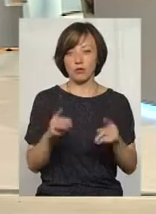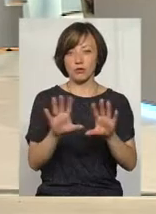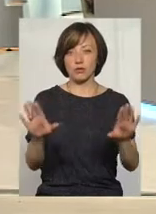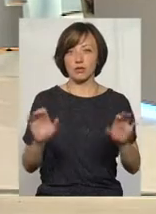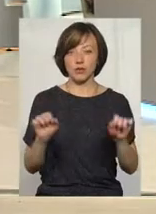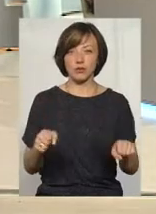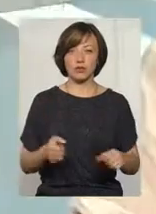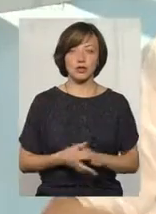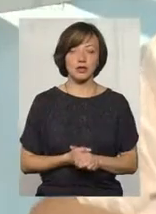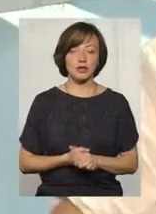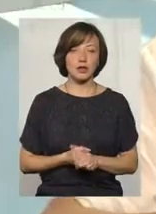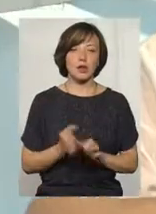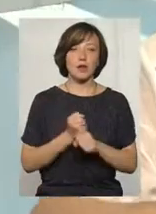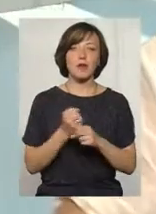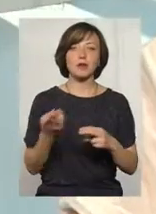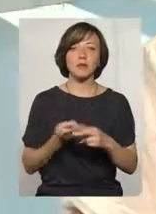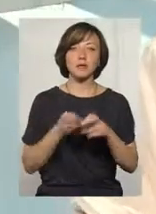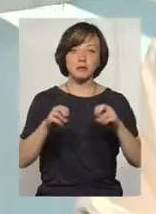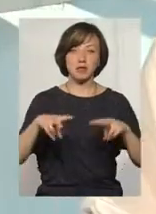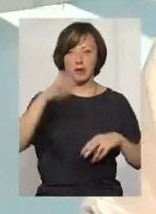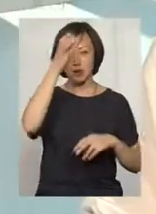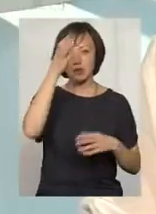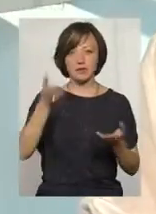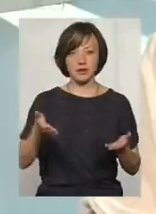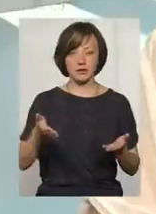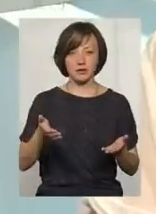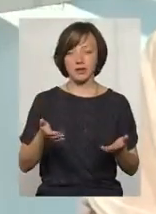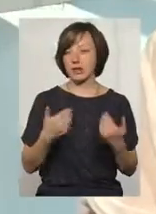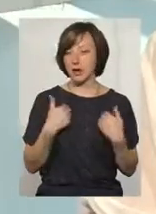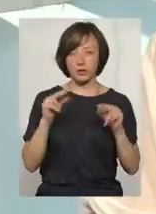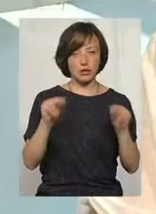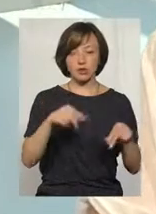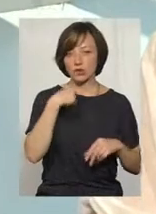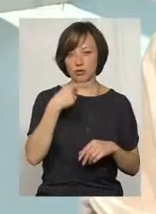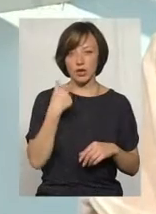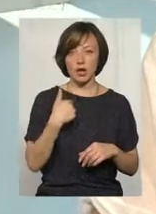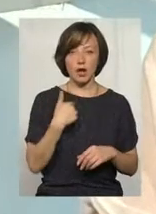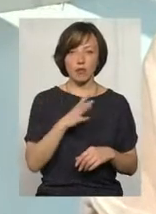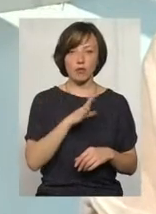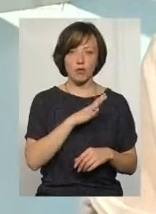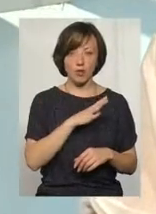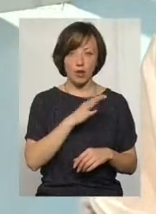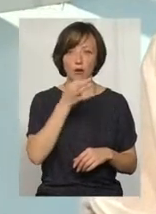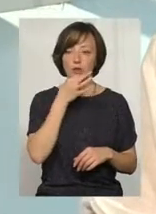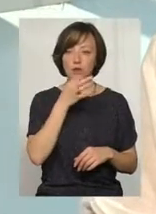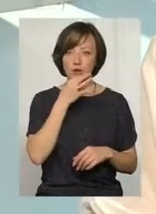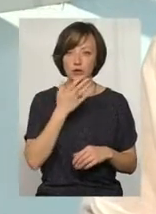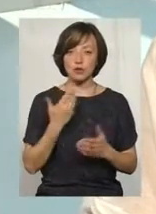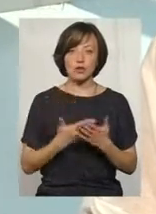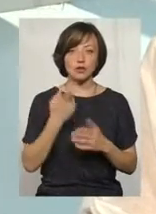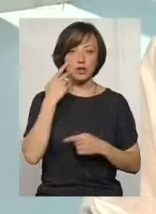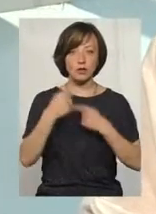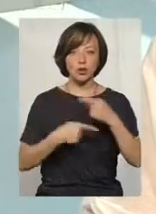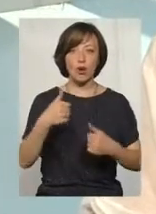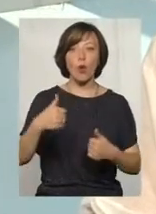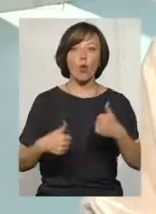звичайно, можна все одно робити без спеціальної освіти. Я, чесно, вам скажу, що я була прибічником завжди